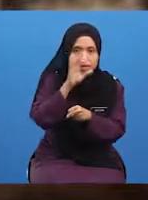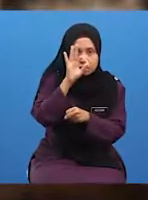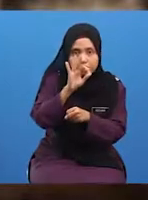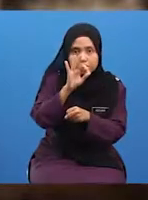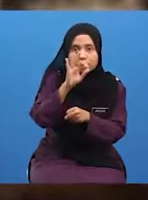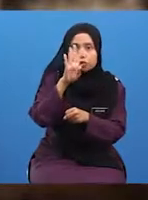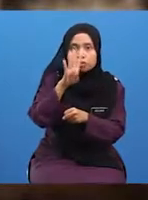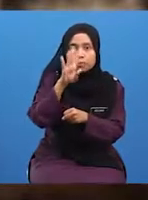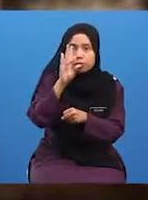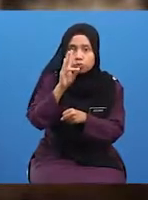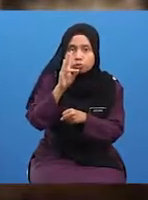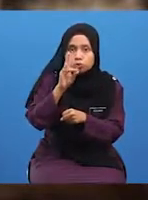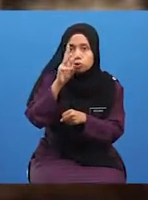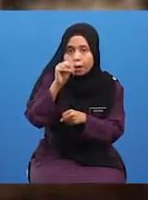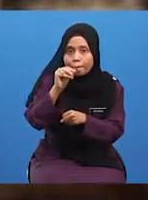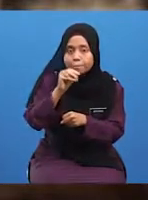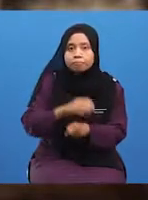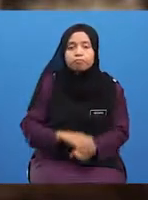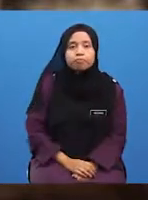947 Masihi.